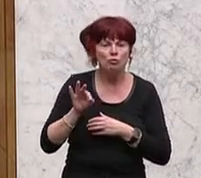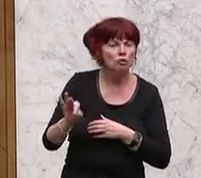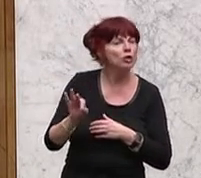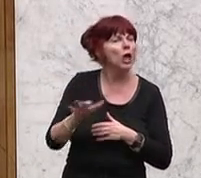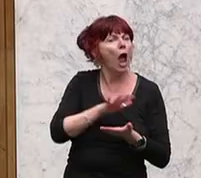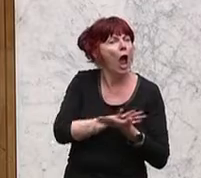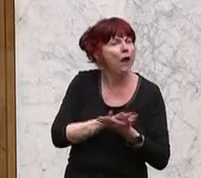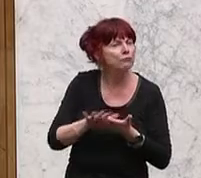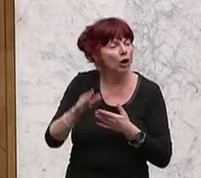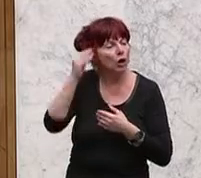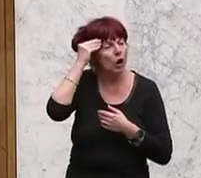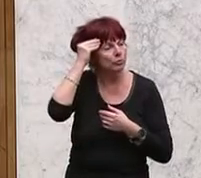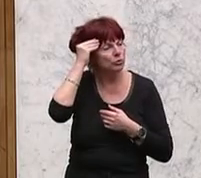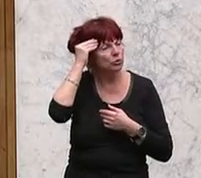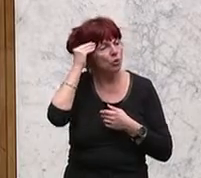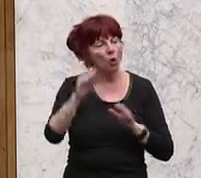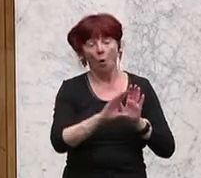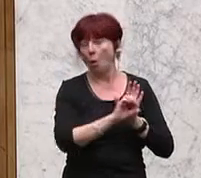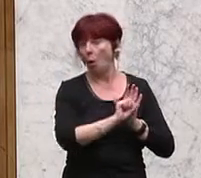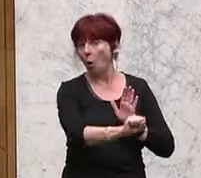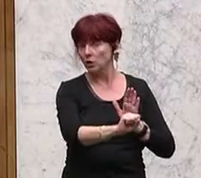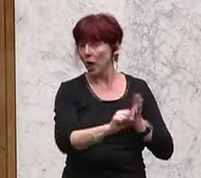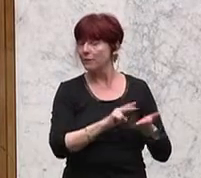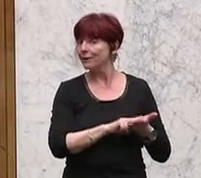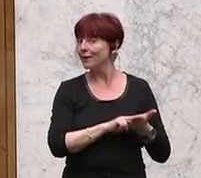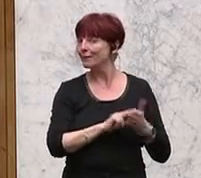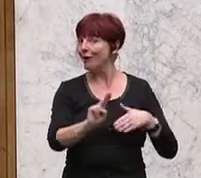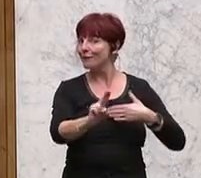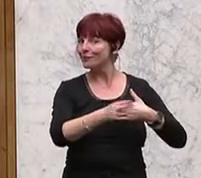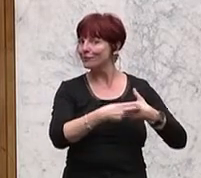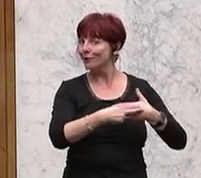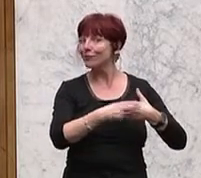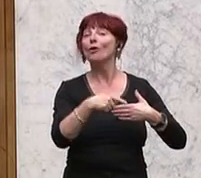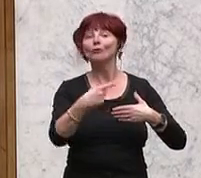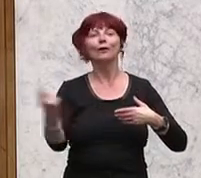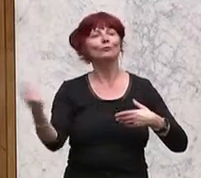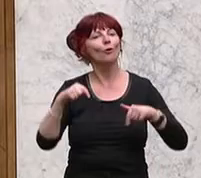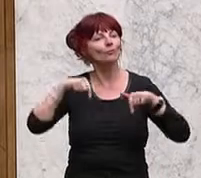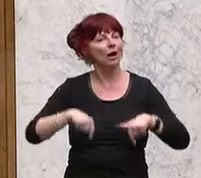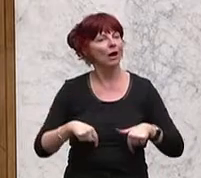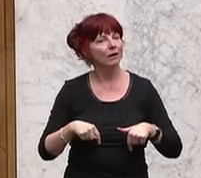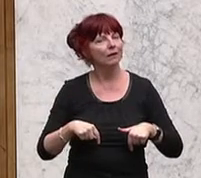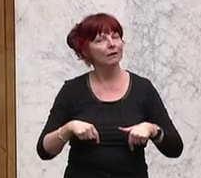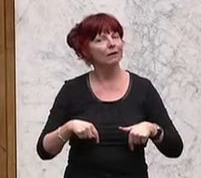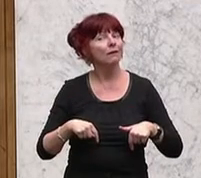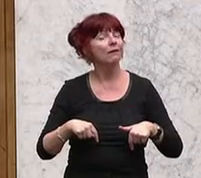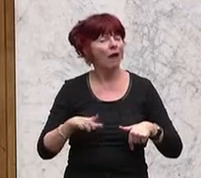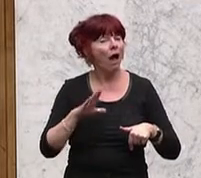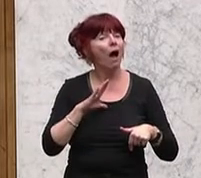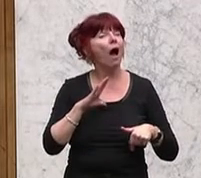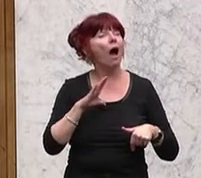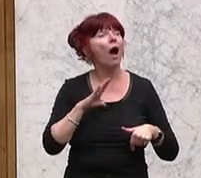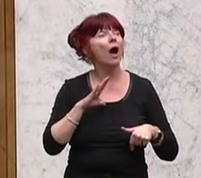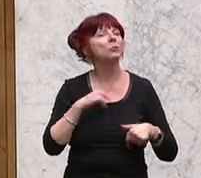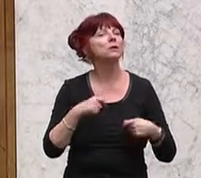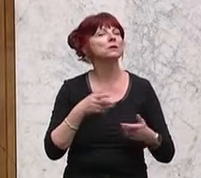einfach. Die lösen online die digitale Vignette und dann kommen sie zu uns. So, und da gibt es aber